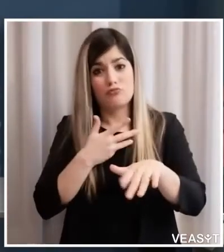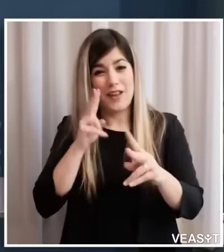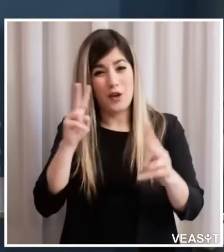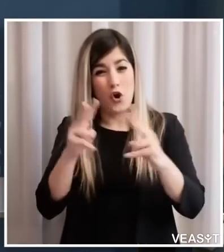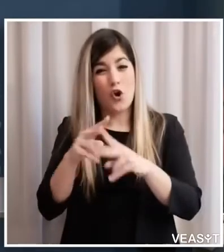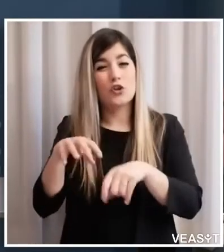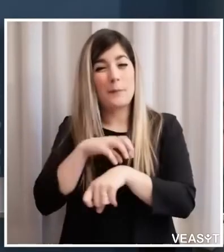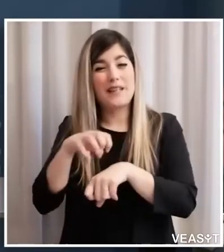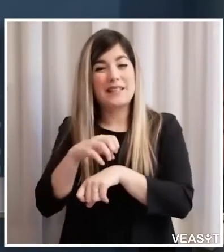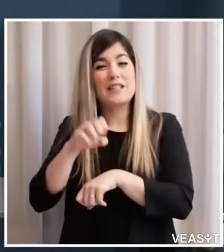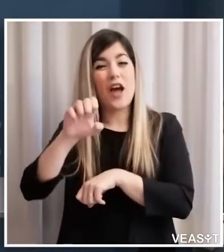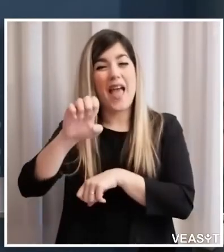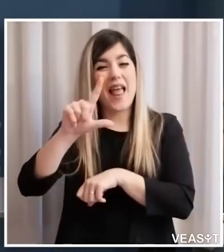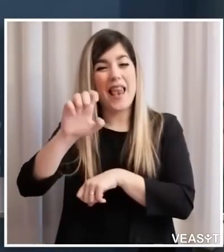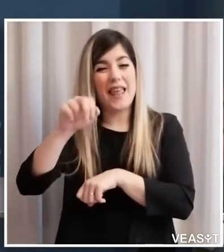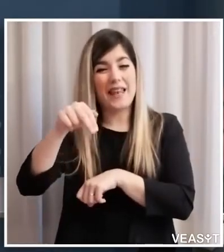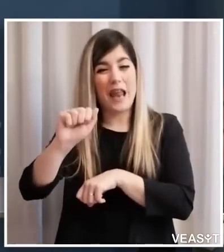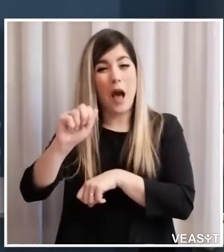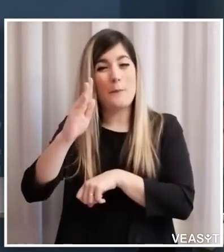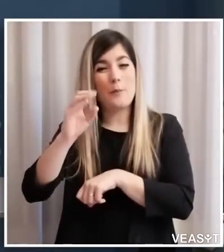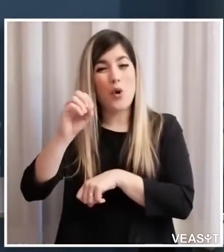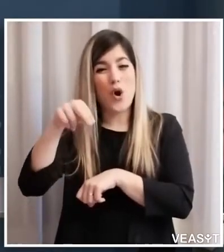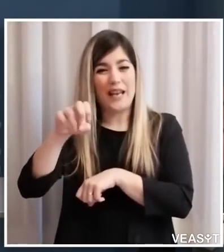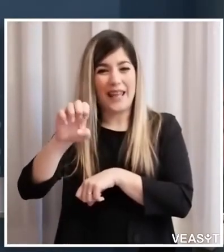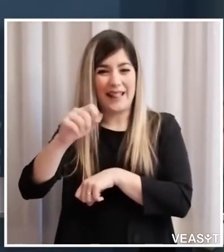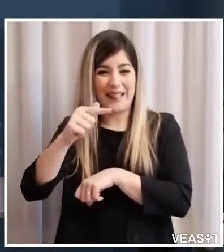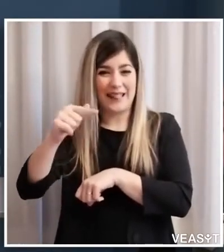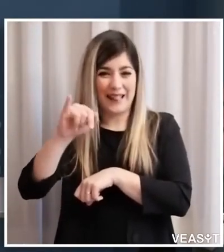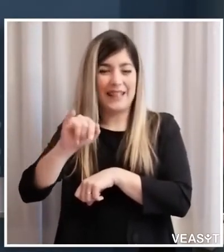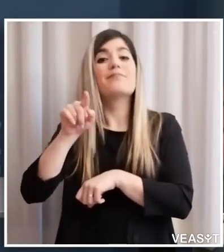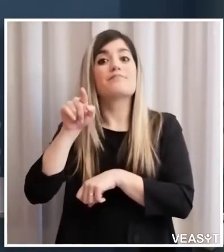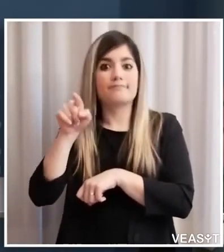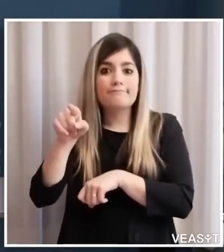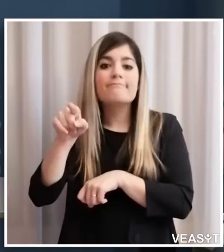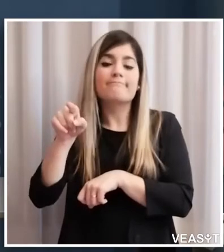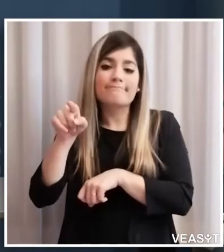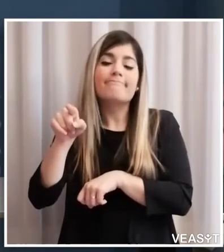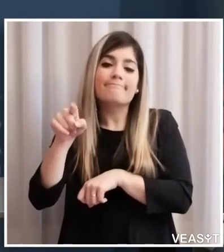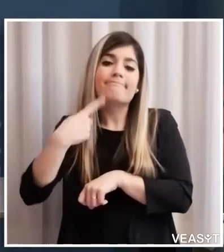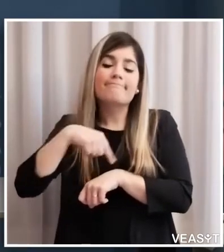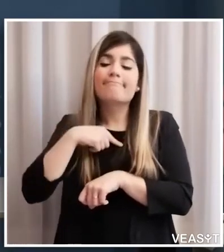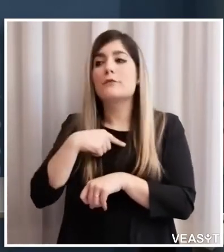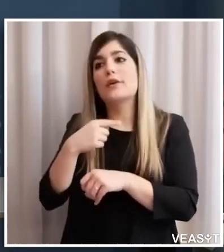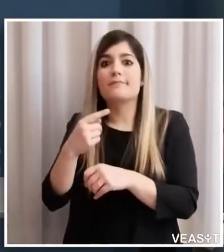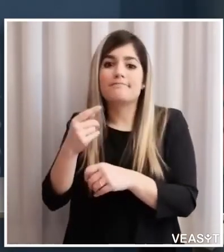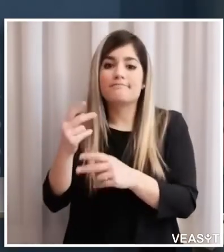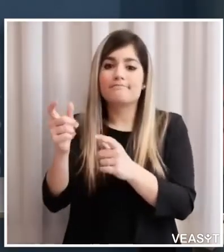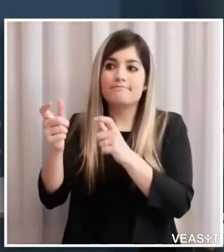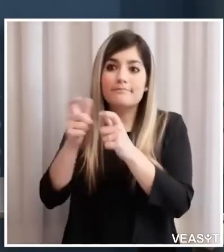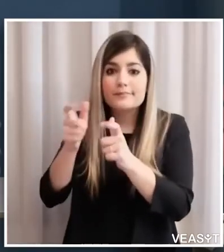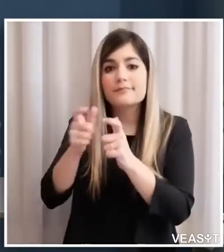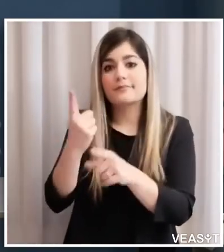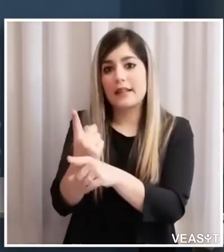livello nazionale per poter riaprire gruppi piccoli di assistenza e soprattutto poter